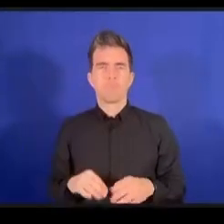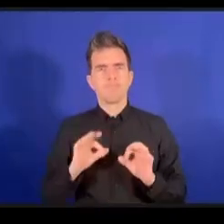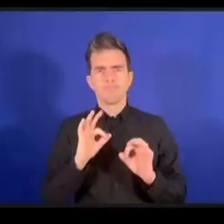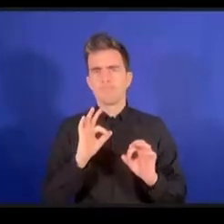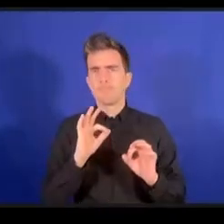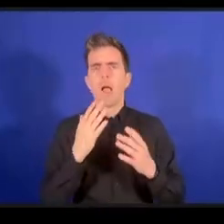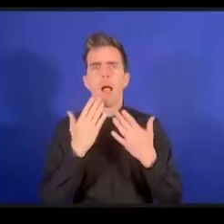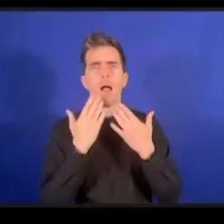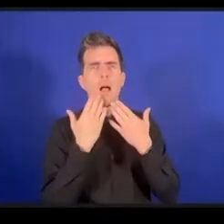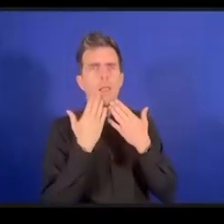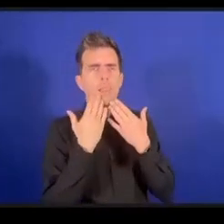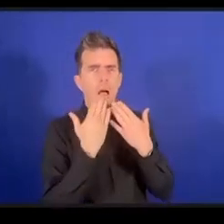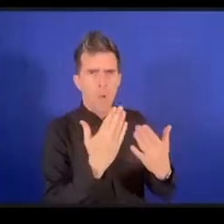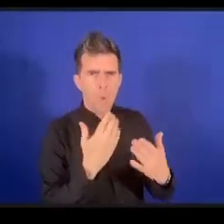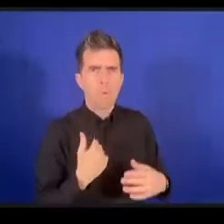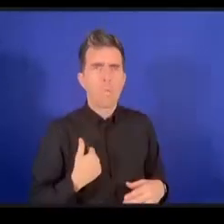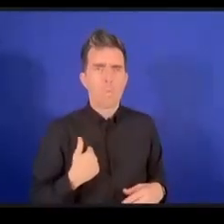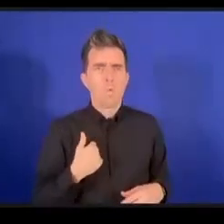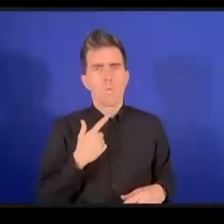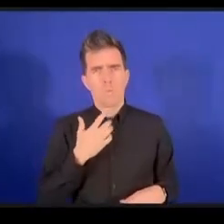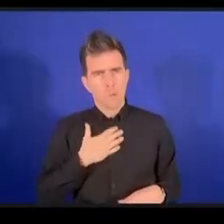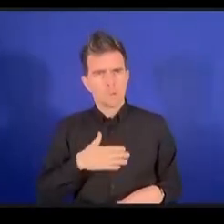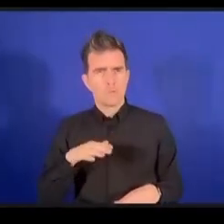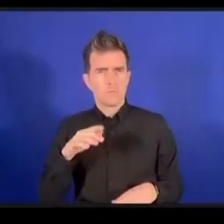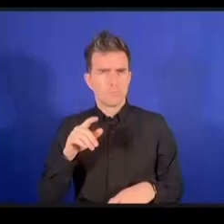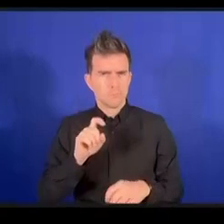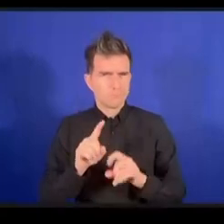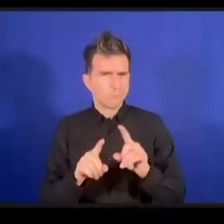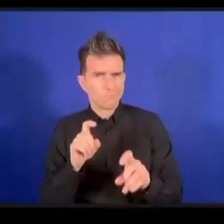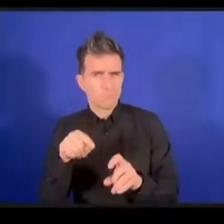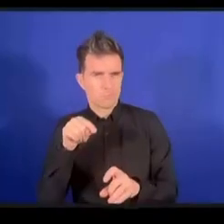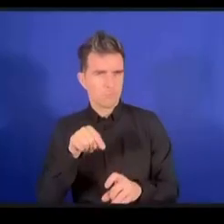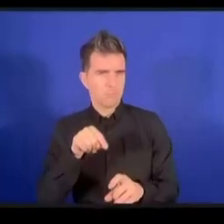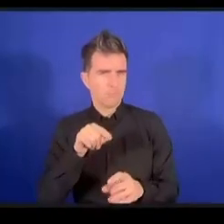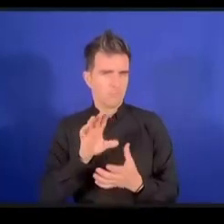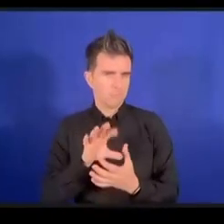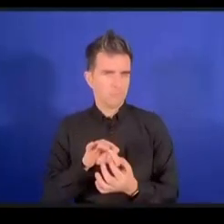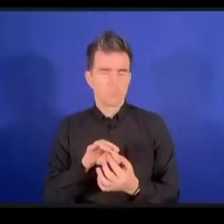سأحاول أن أجيب على السؤال